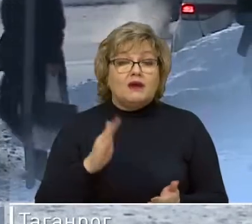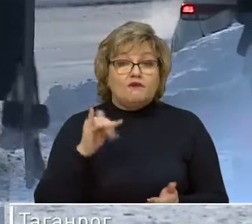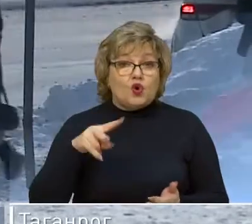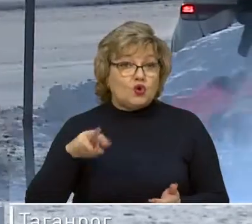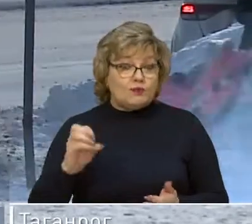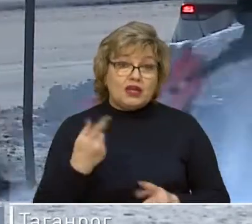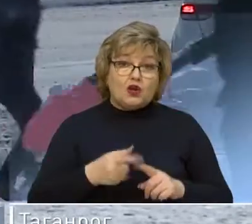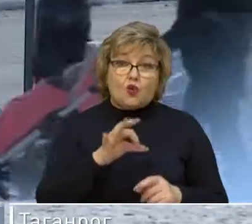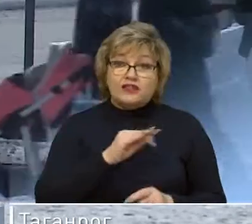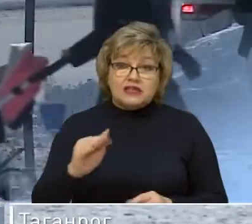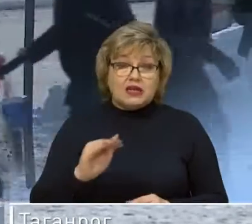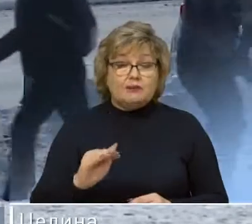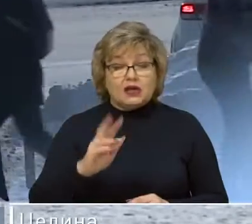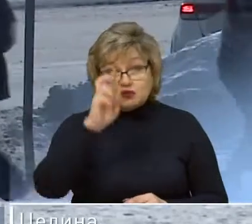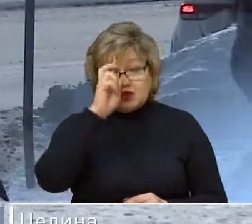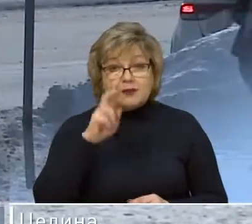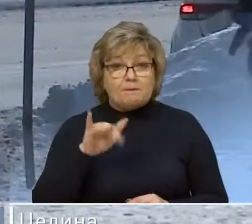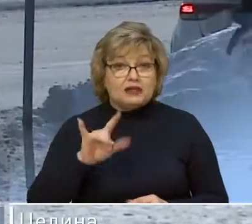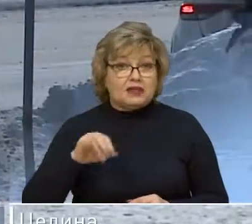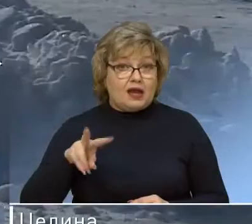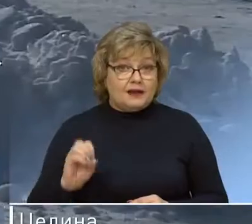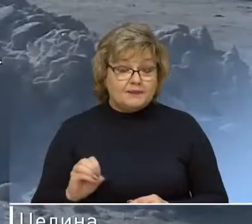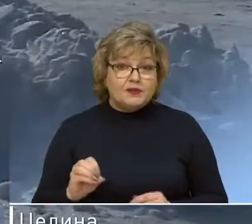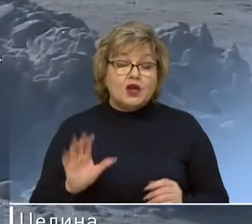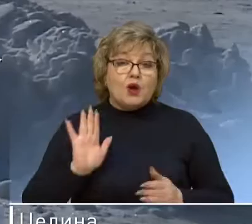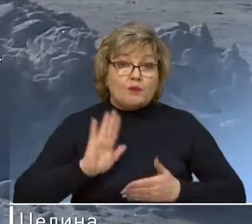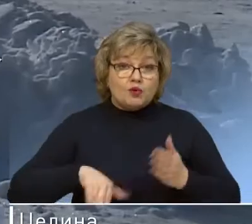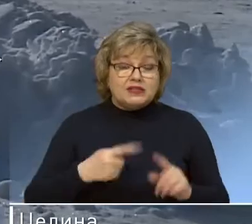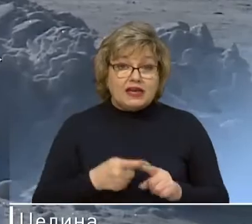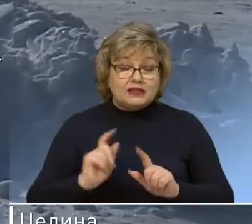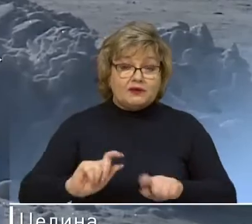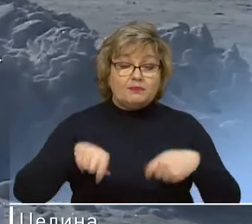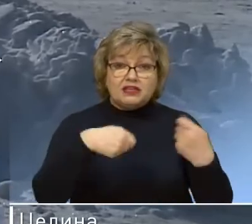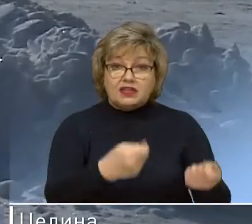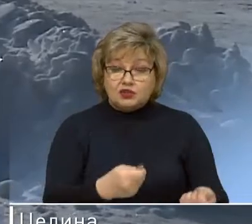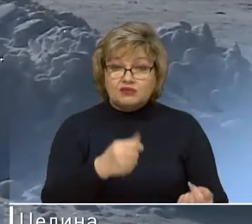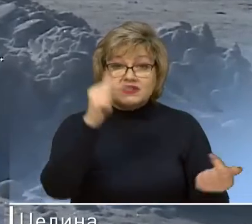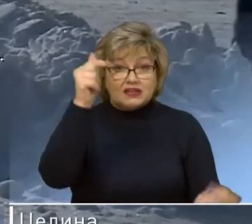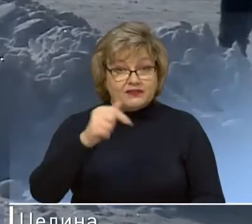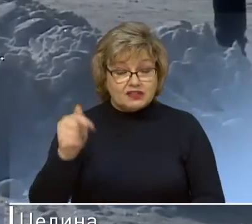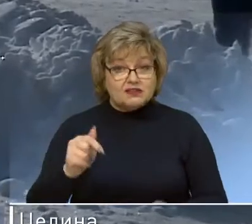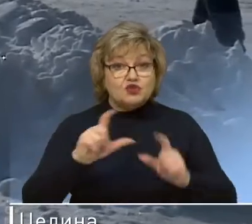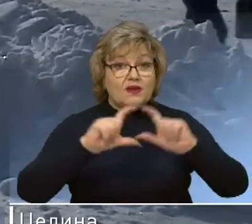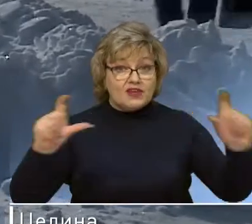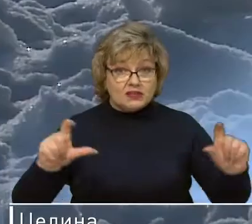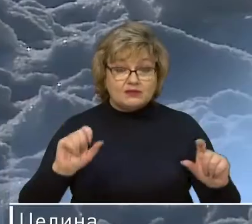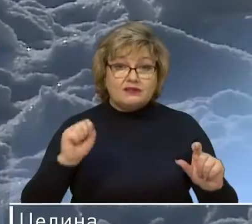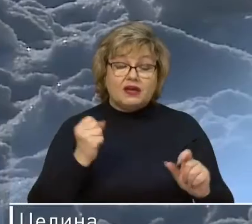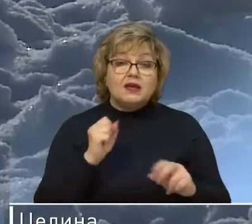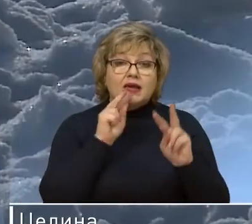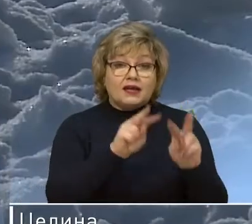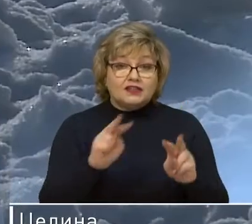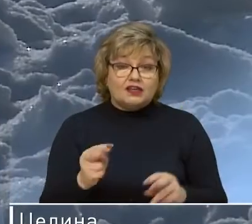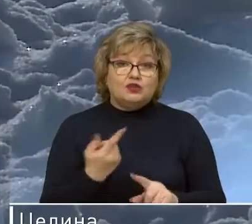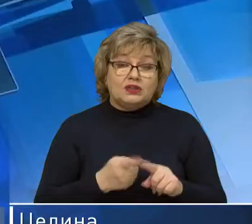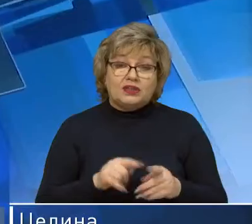или на официальных государственных порталах. После сотрудники ЦУРа передают его в соответствующее ведомство, ставят задачу и контролируют